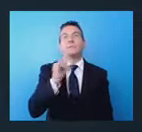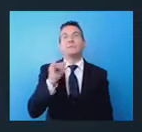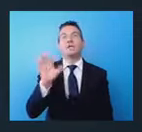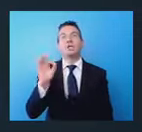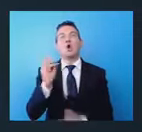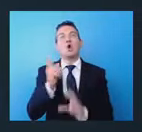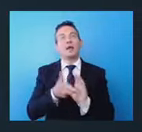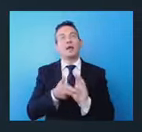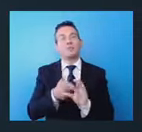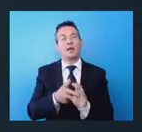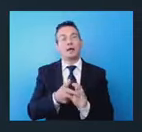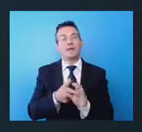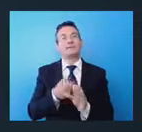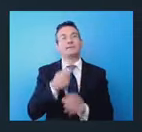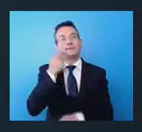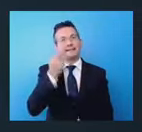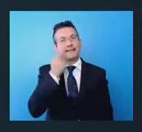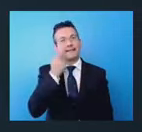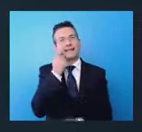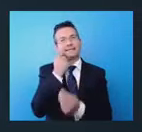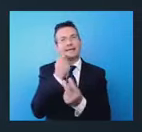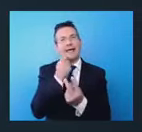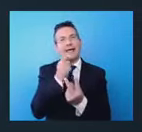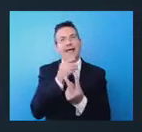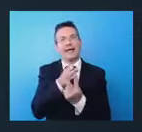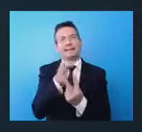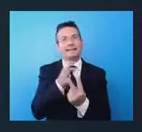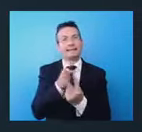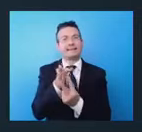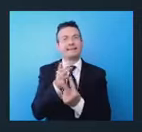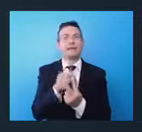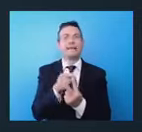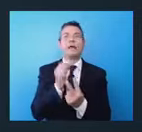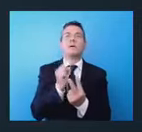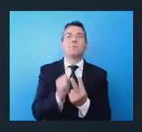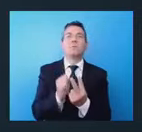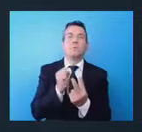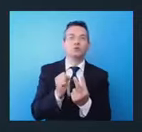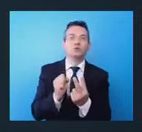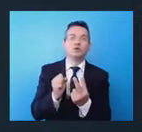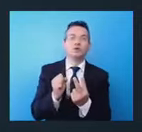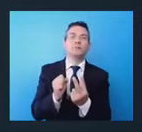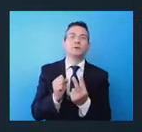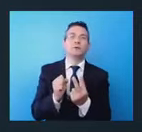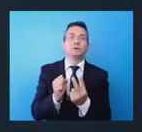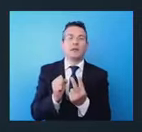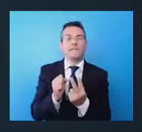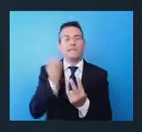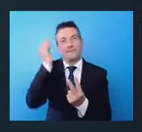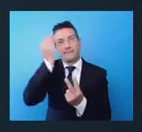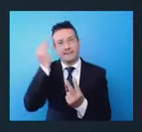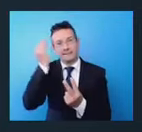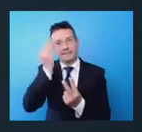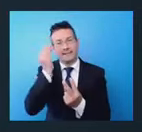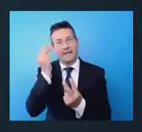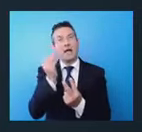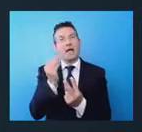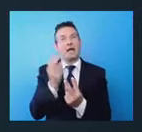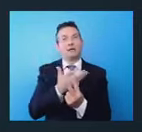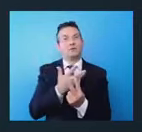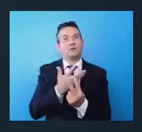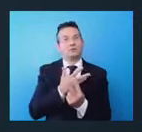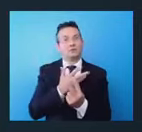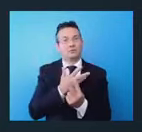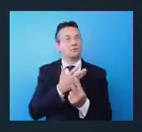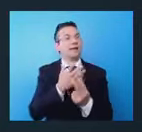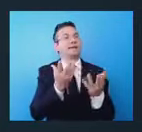è duplice, molto interessante perché si potrebbe, vorremmo pensare a delle operazioni pilota proprio con gli armatori